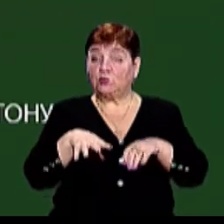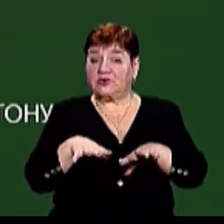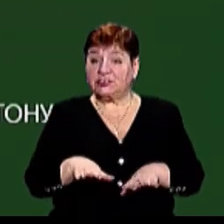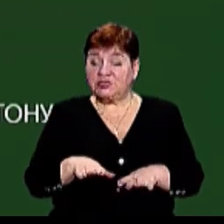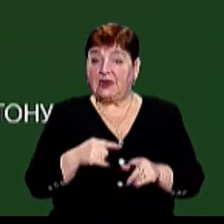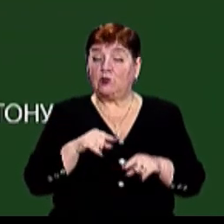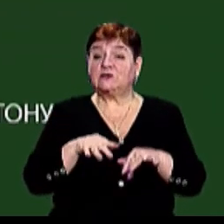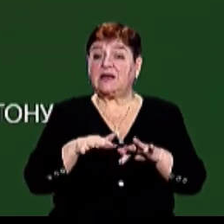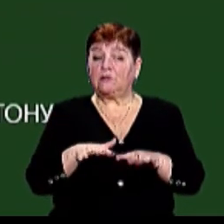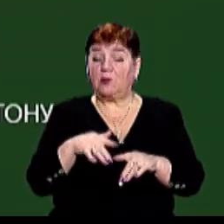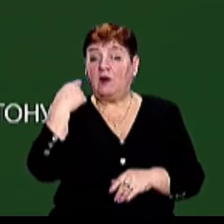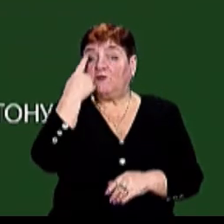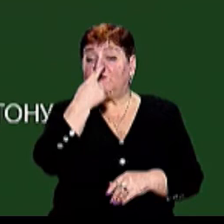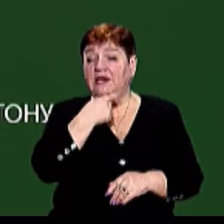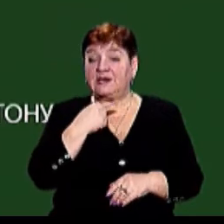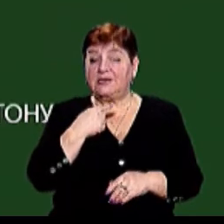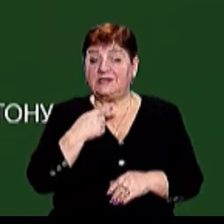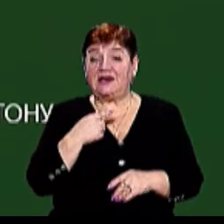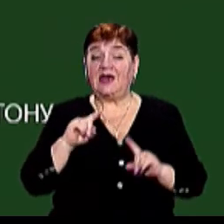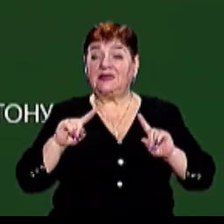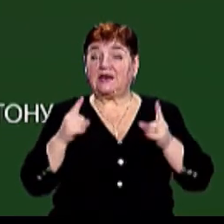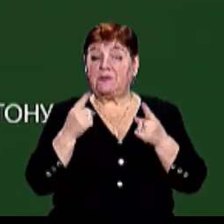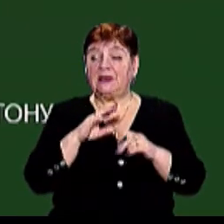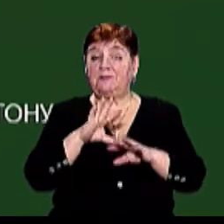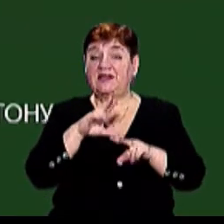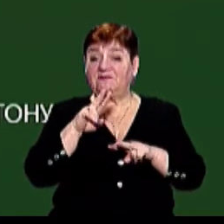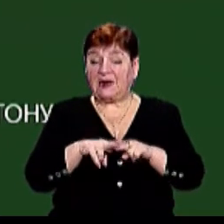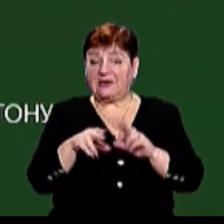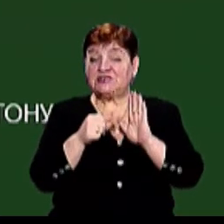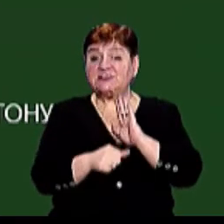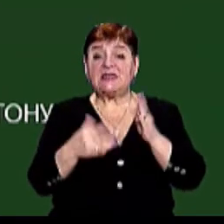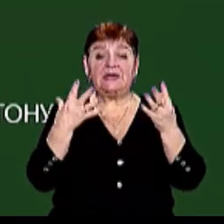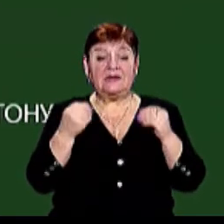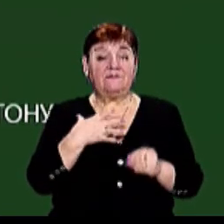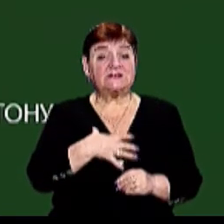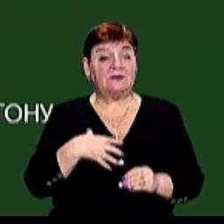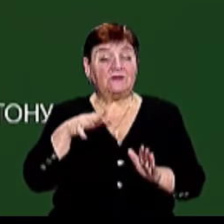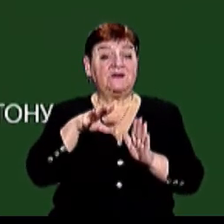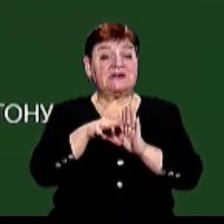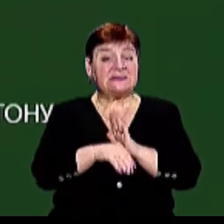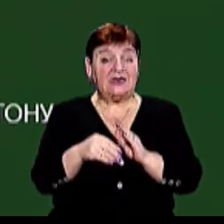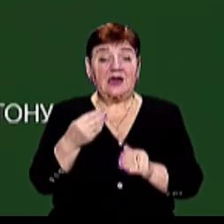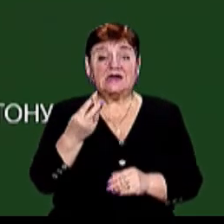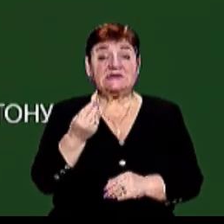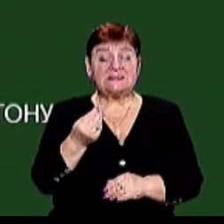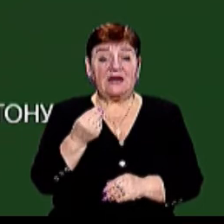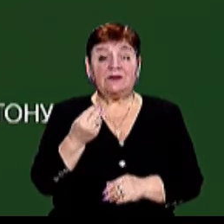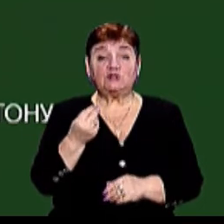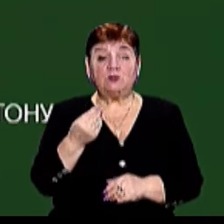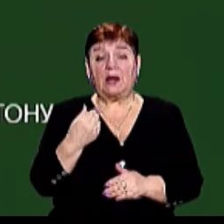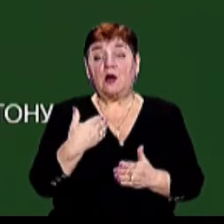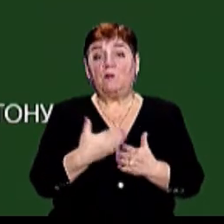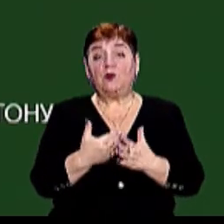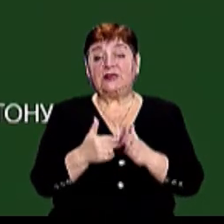запобіжного заходу у вигляді тримання під вартою терміном 60 діб За можливістю внесення застави на суму